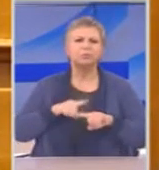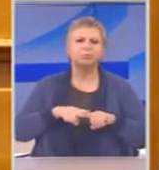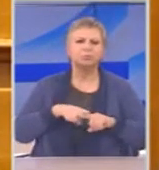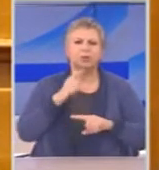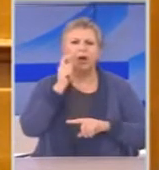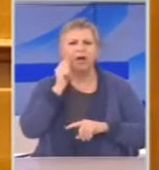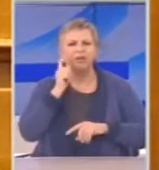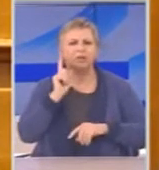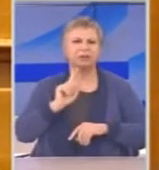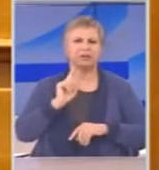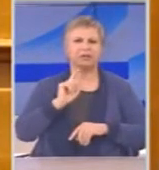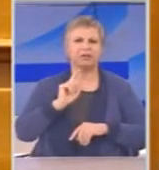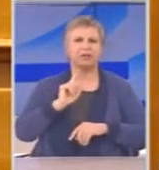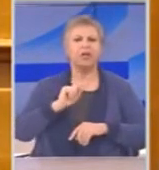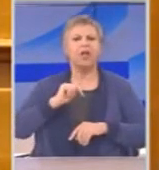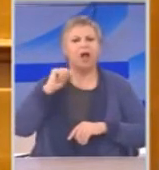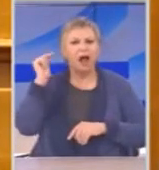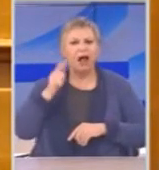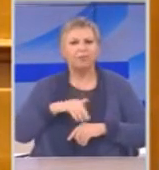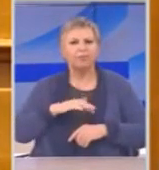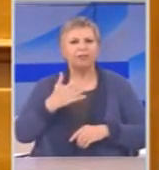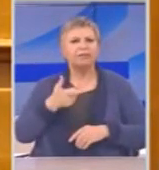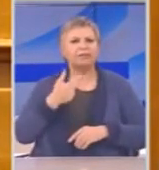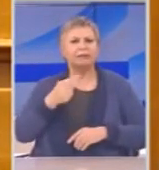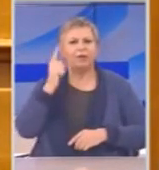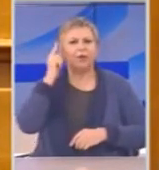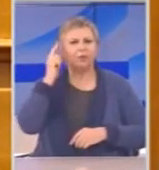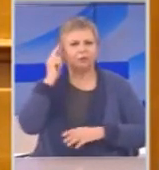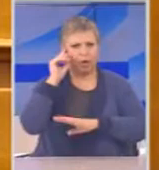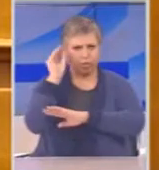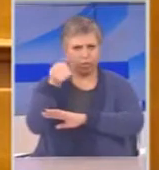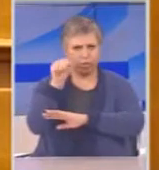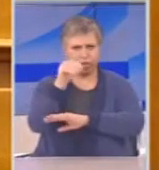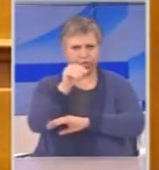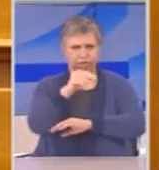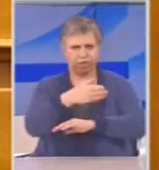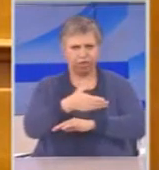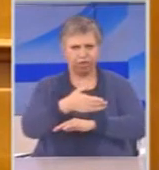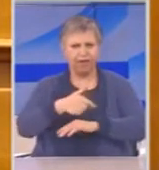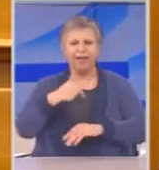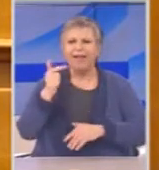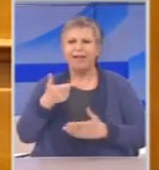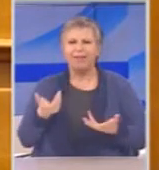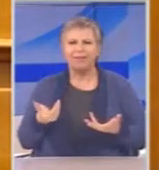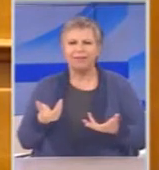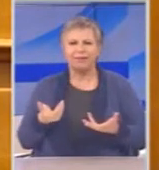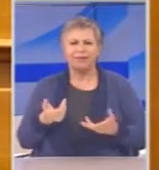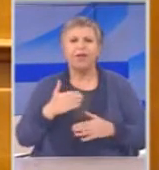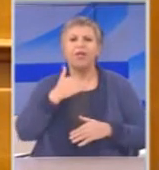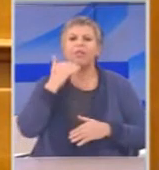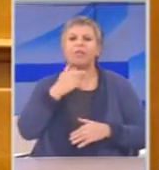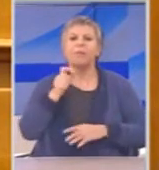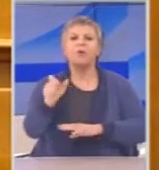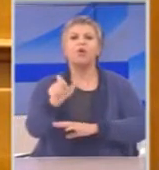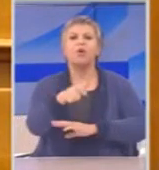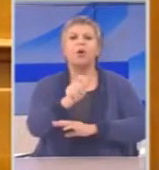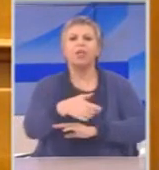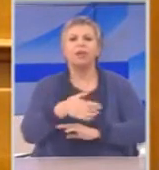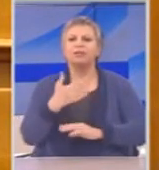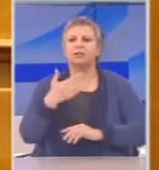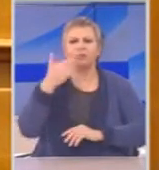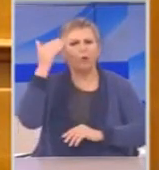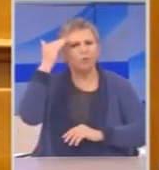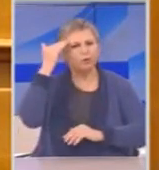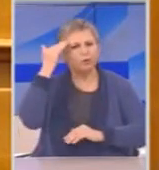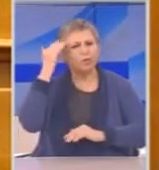Τον θεωρούν κουτό. Ότι δεν μπορεί να κρίνει, δεν μπορεί να διαχωρίσει, δεν